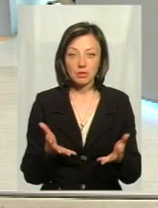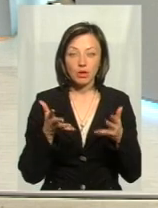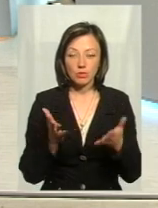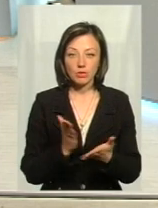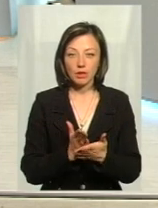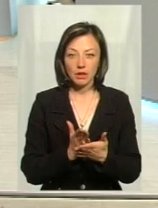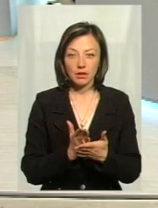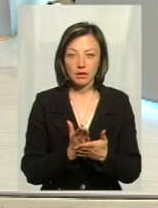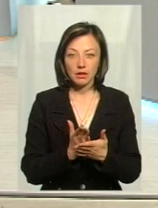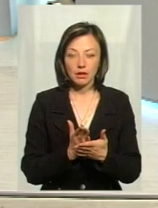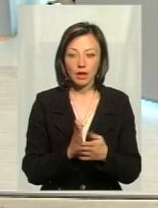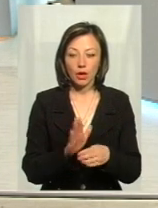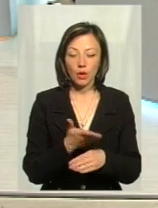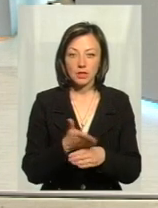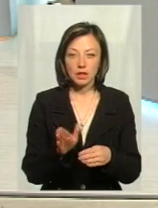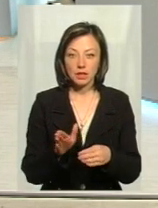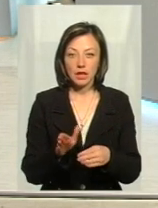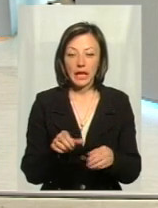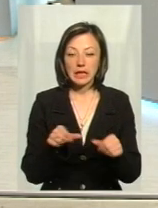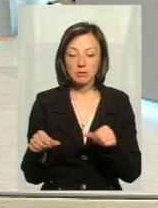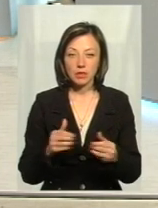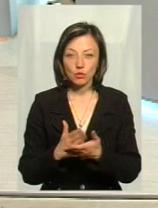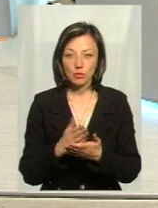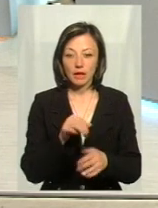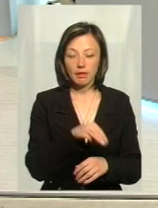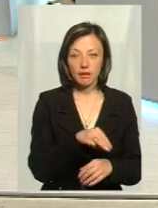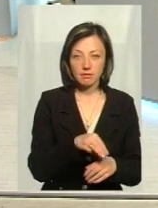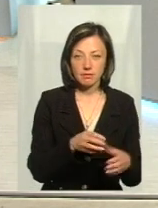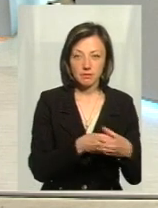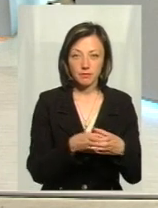є розділення. Диспетчерська служба і таксіст.